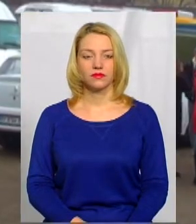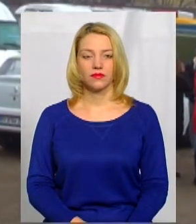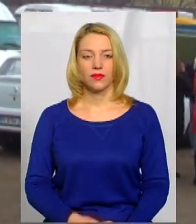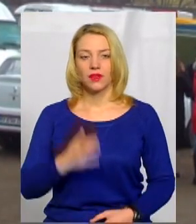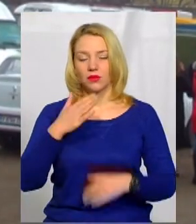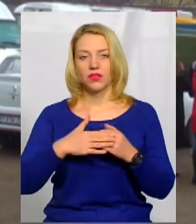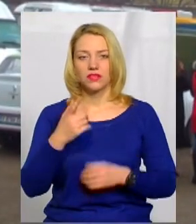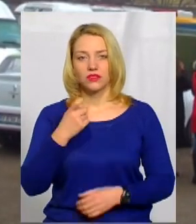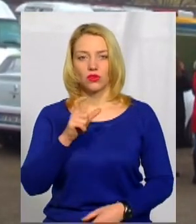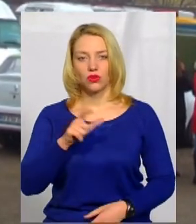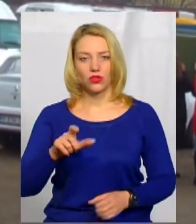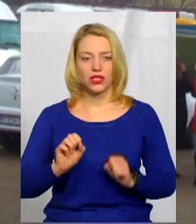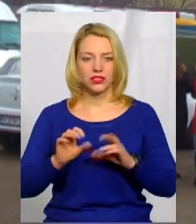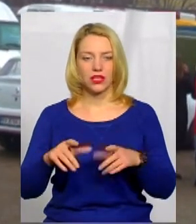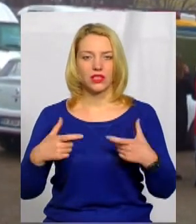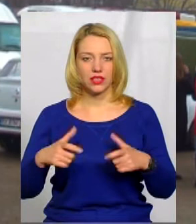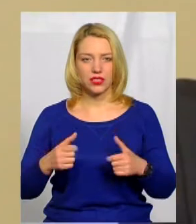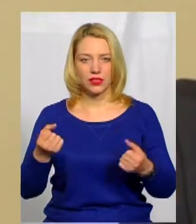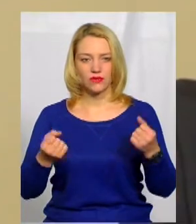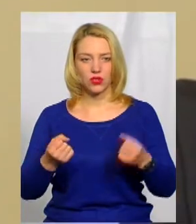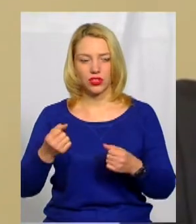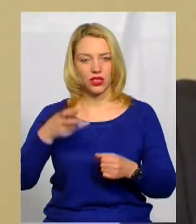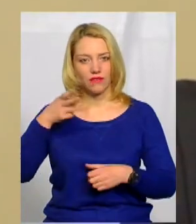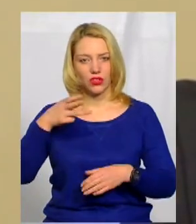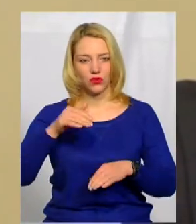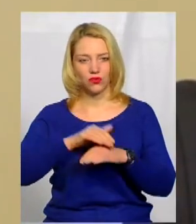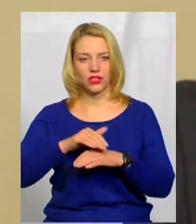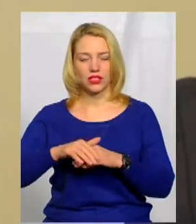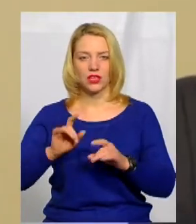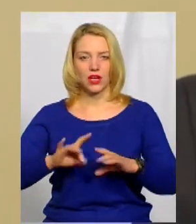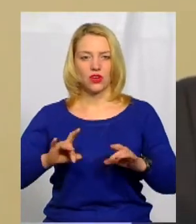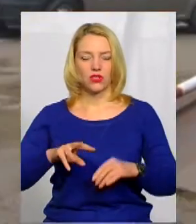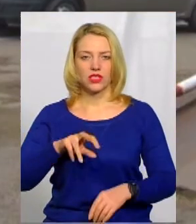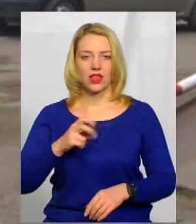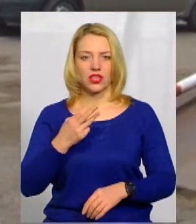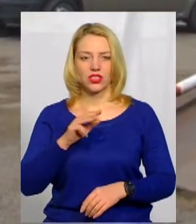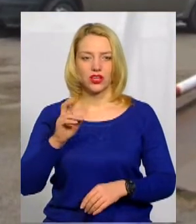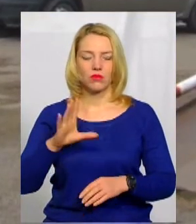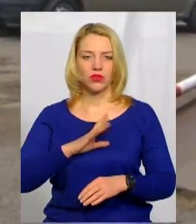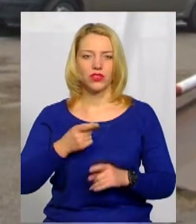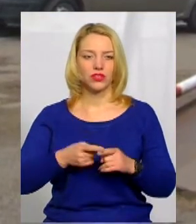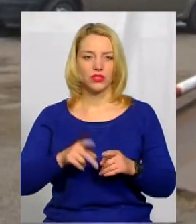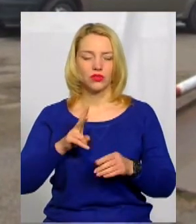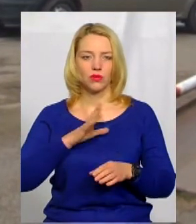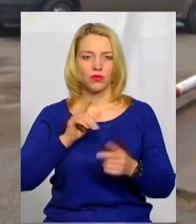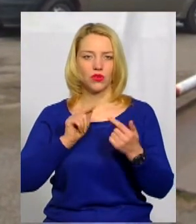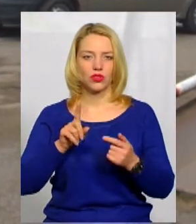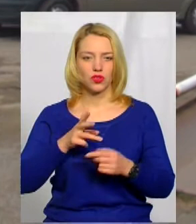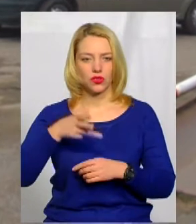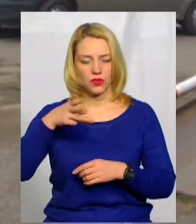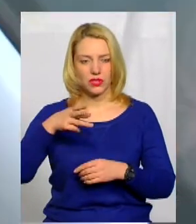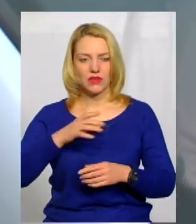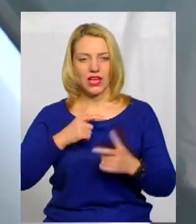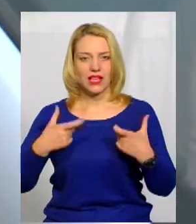Близько ста людей здали іспити з водіння з відеофіксацією, каже Микола Лижник. Були і ті, хто проти, щоб встановлювали відеореєстратори в